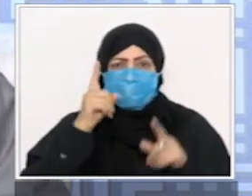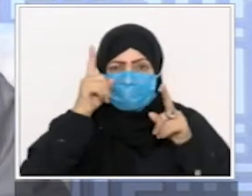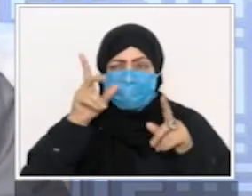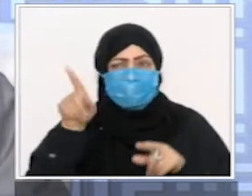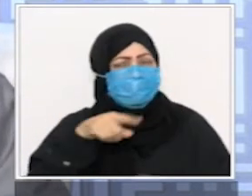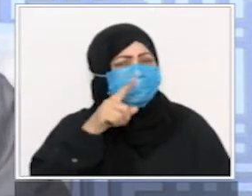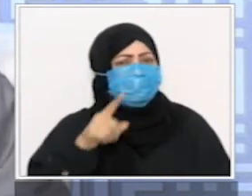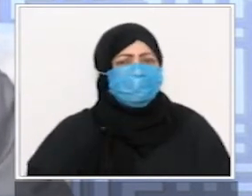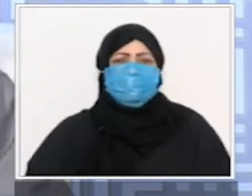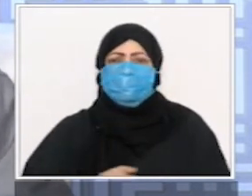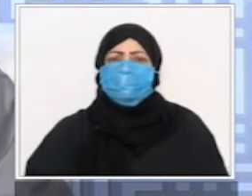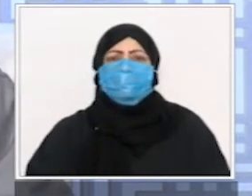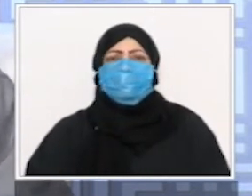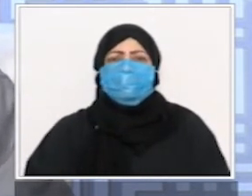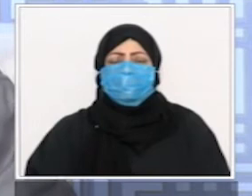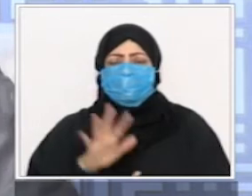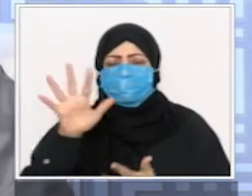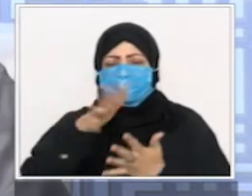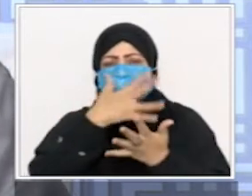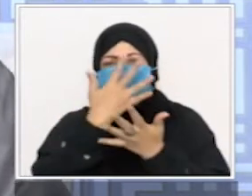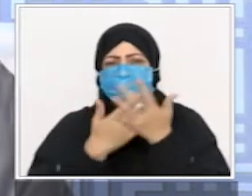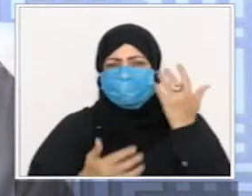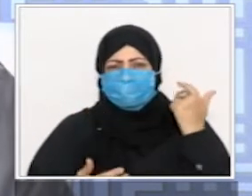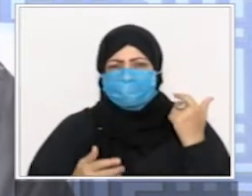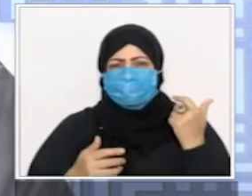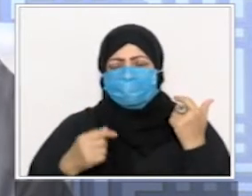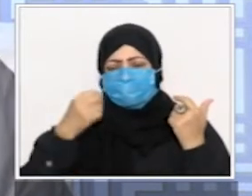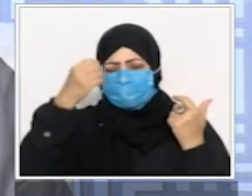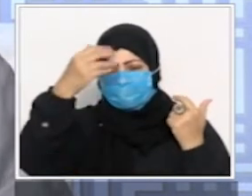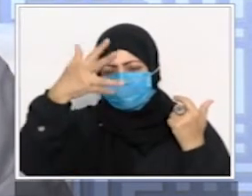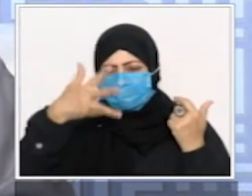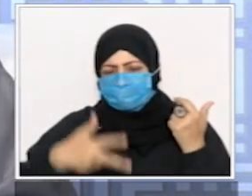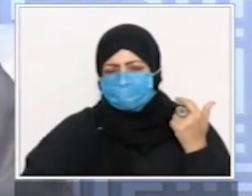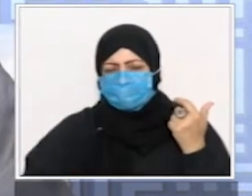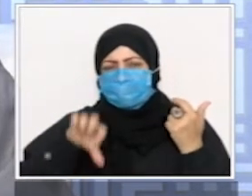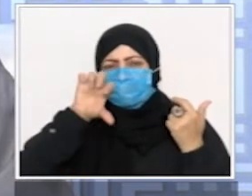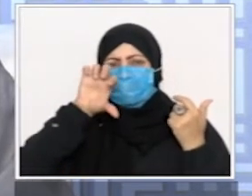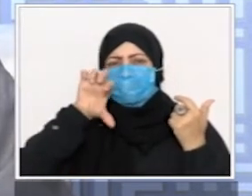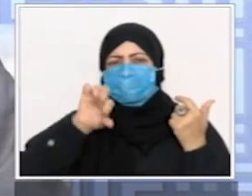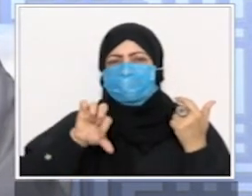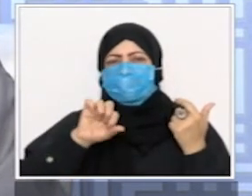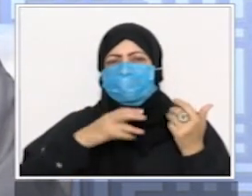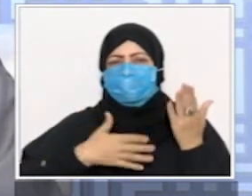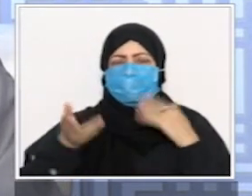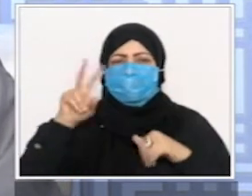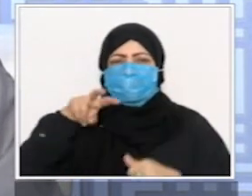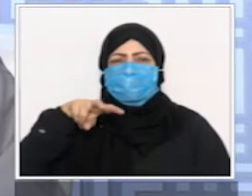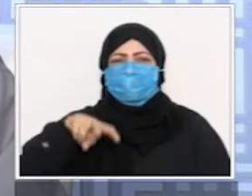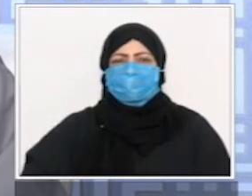العلمية قديما في التسعينات أو في آخر التمانينات وضعته لجان علمية اختارتها